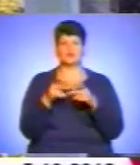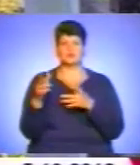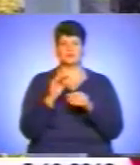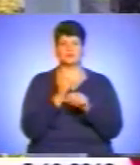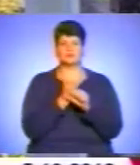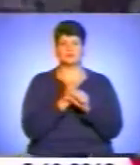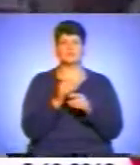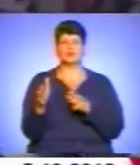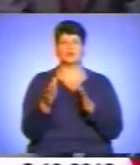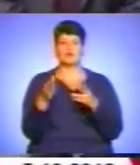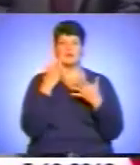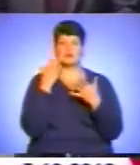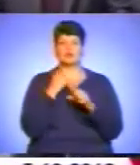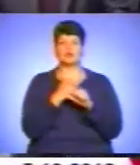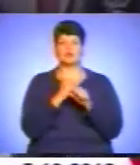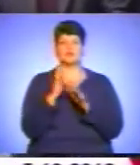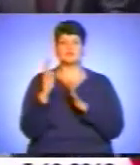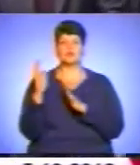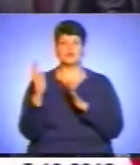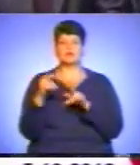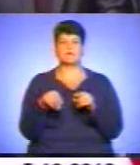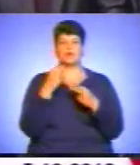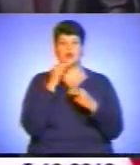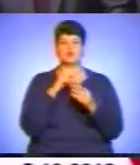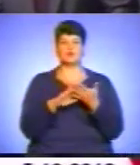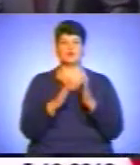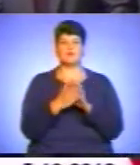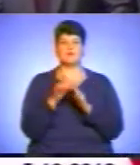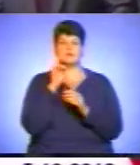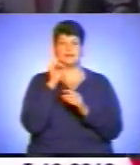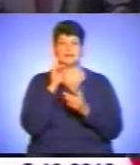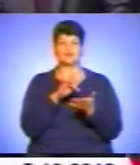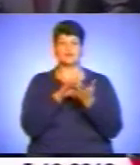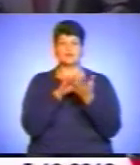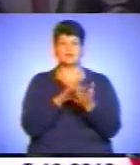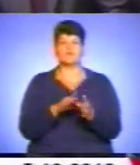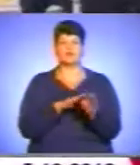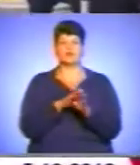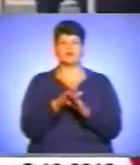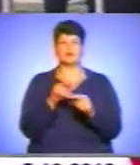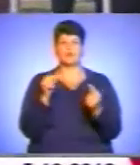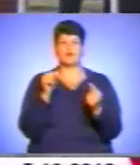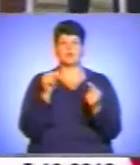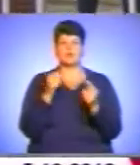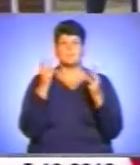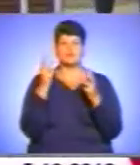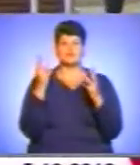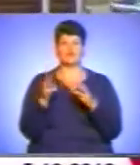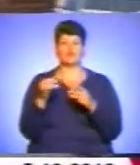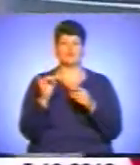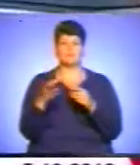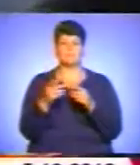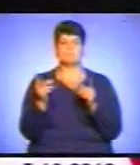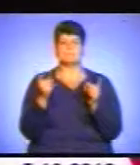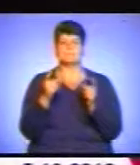полегшують роботу лісників, а й покращують умови зеленого туризму, виконують протипожежну функцію. До прикладу, півтора кілометра дорогу